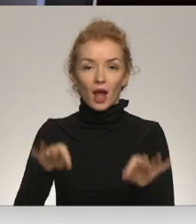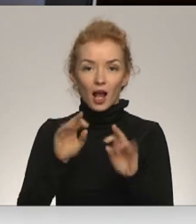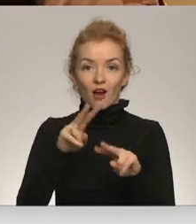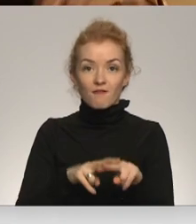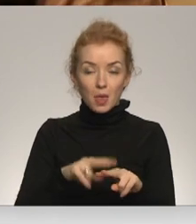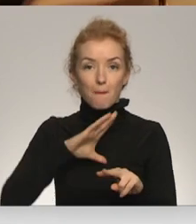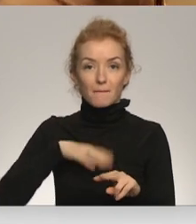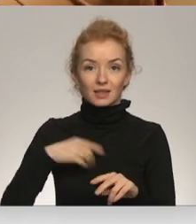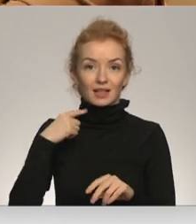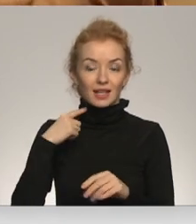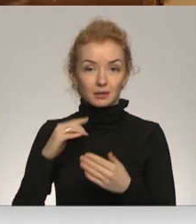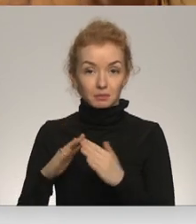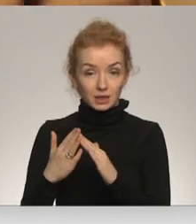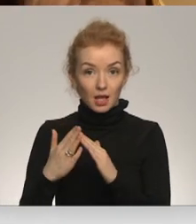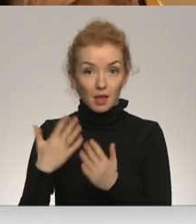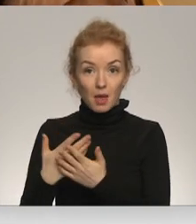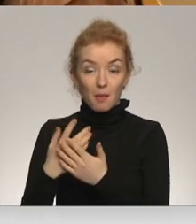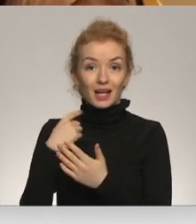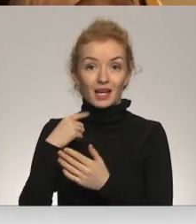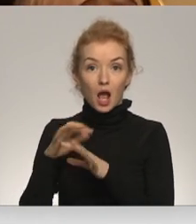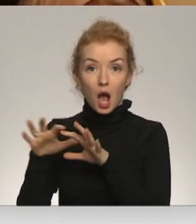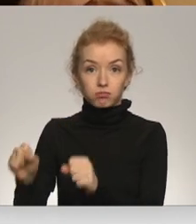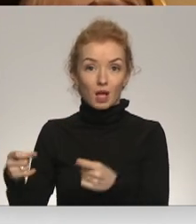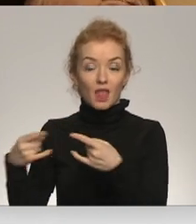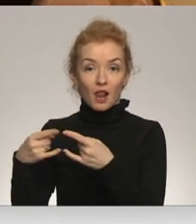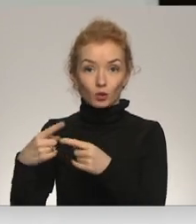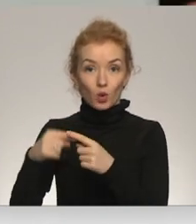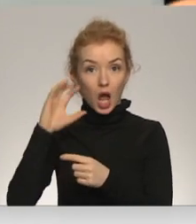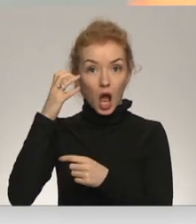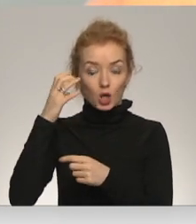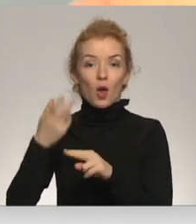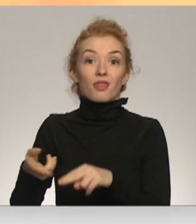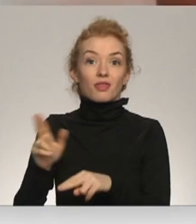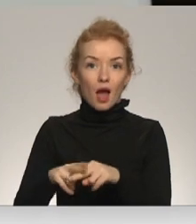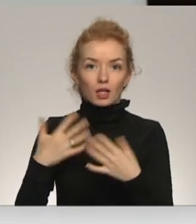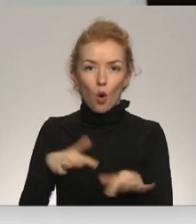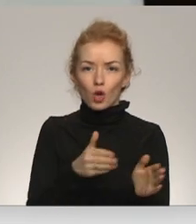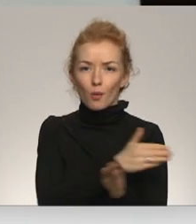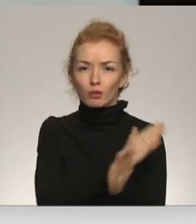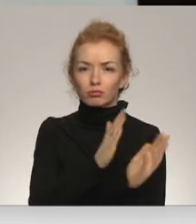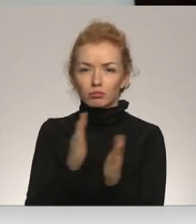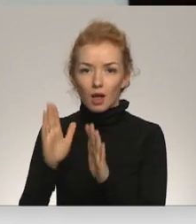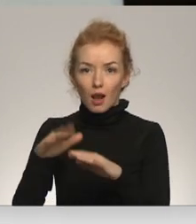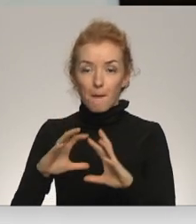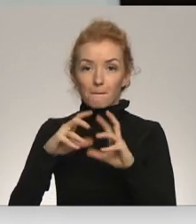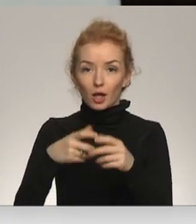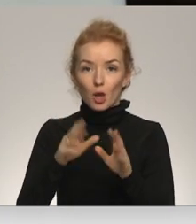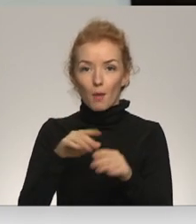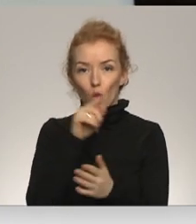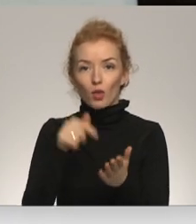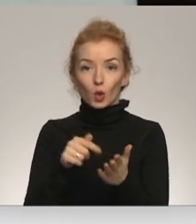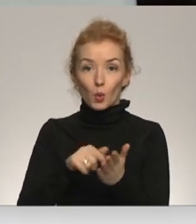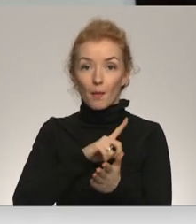aiz Rīgas. Ja galvas pilsētā būtu ieņemta televīzi un radio ēka, tad viss bija sagatavots, lai pasaulē par noteikošo